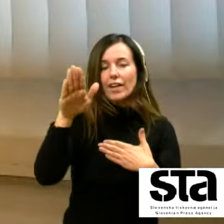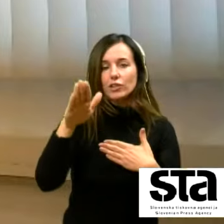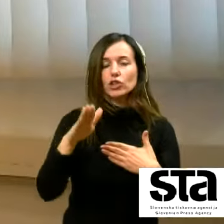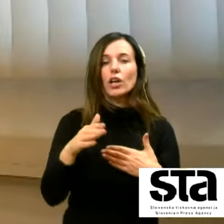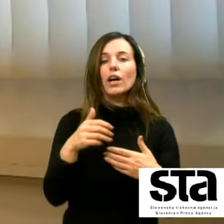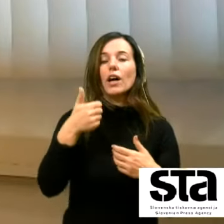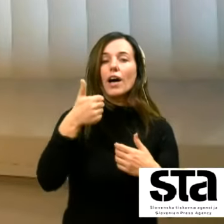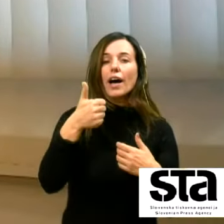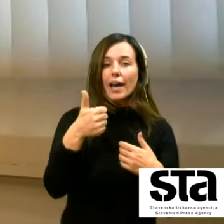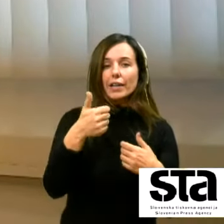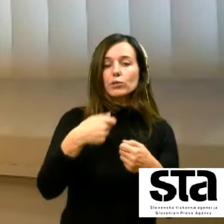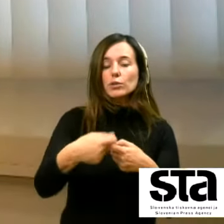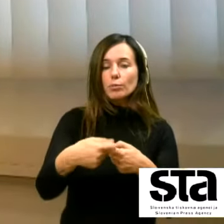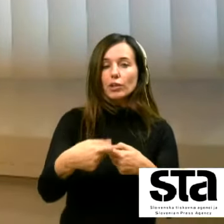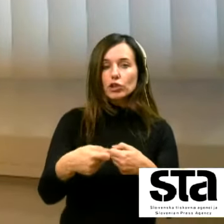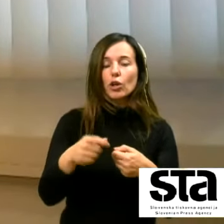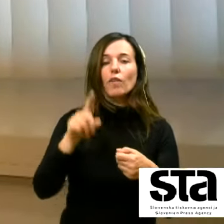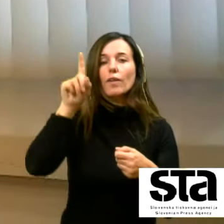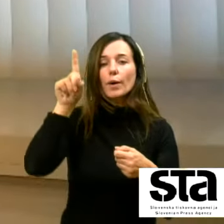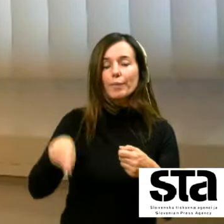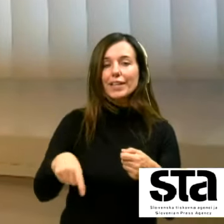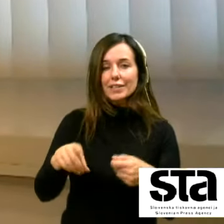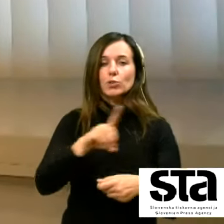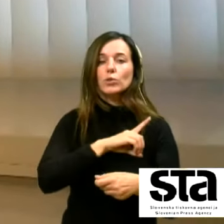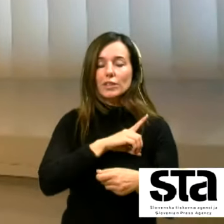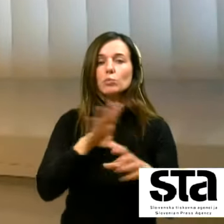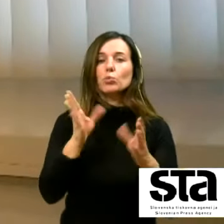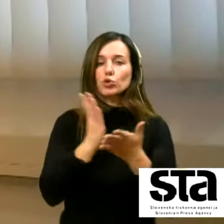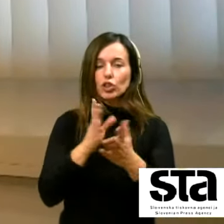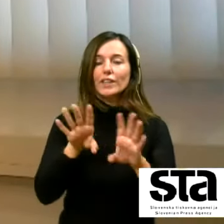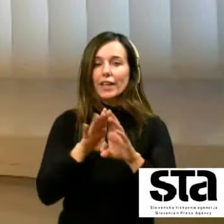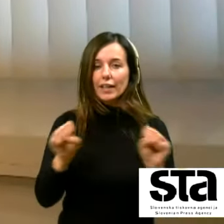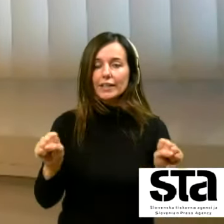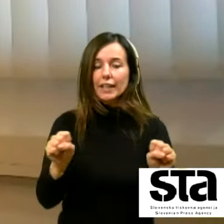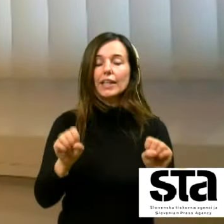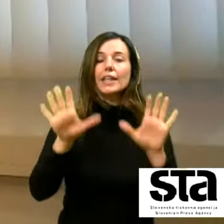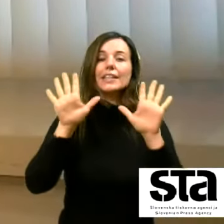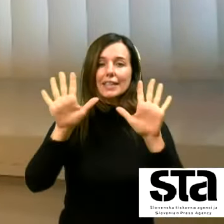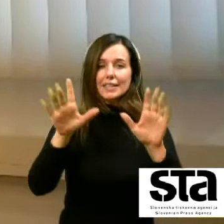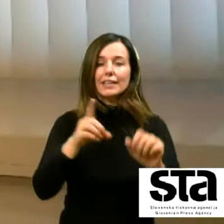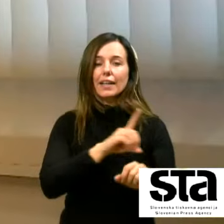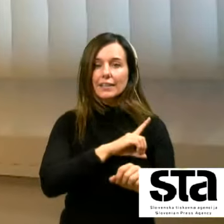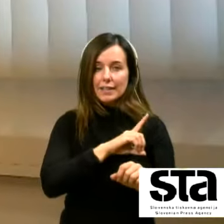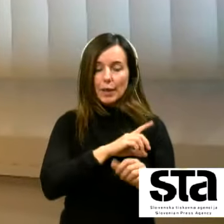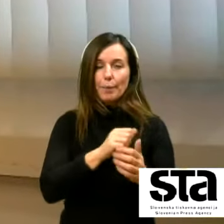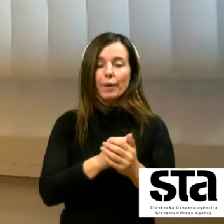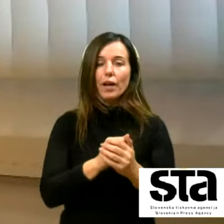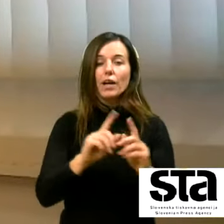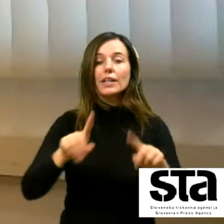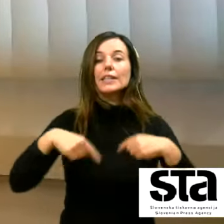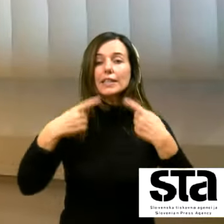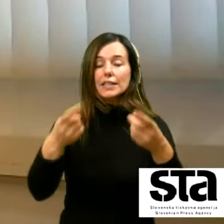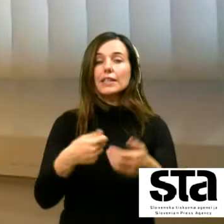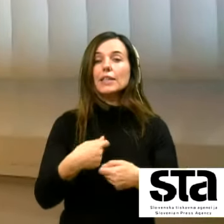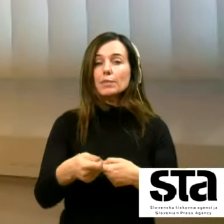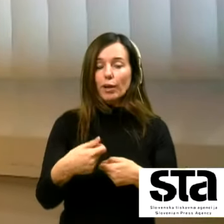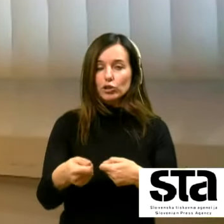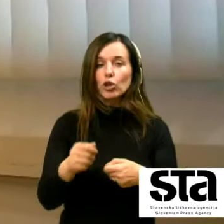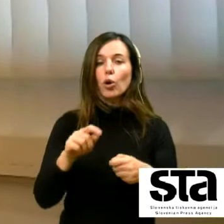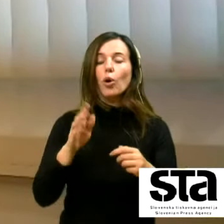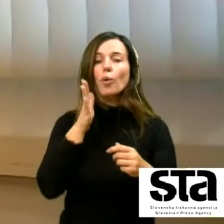eno izplačilo v mestu decembru že izvedli tudi 10. december naslednje naslednje izplačilo bo